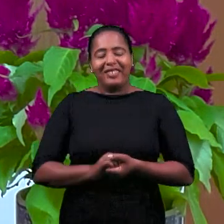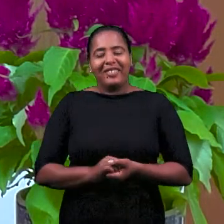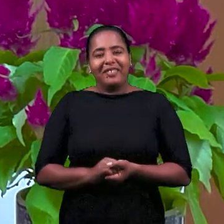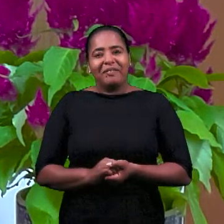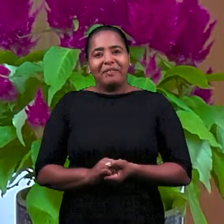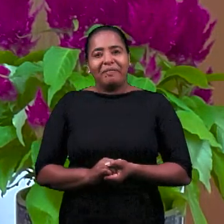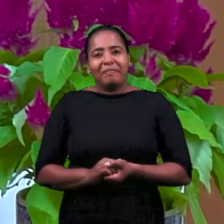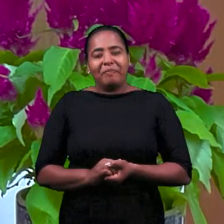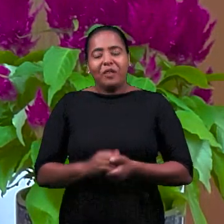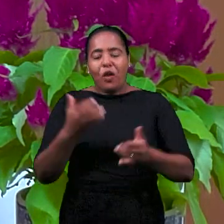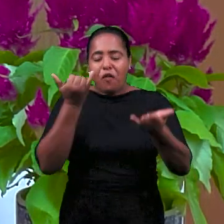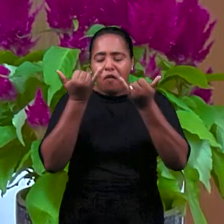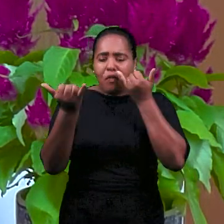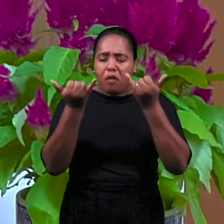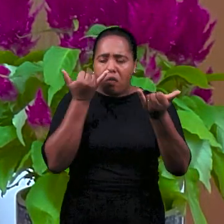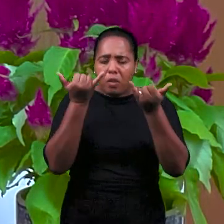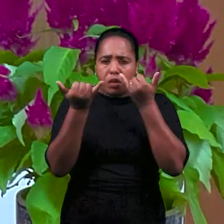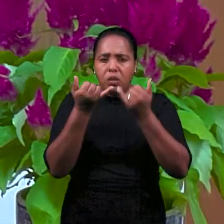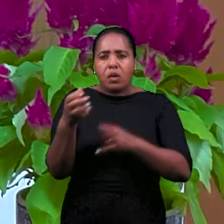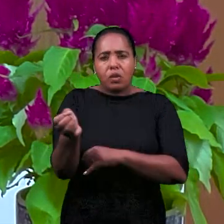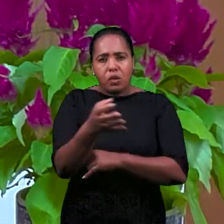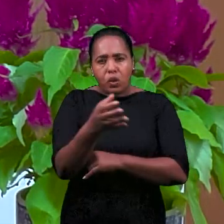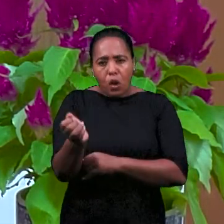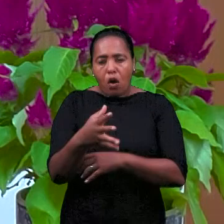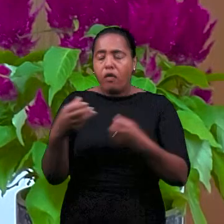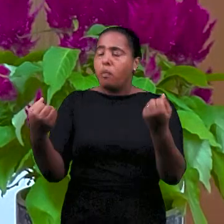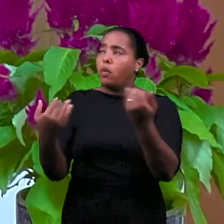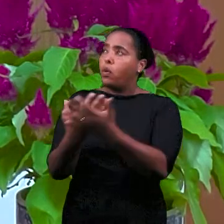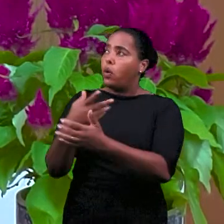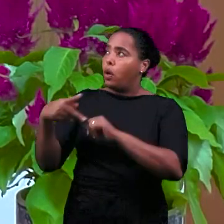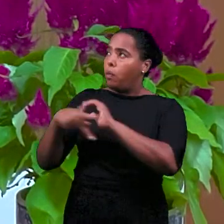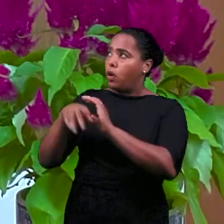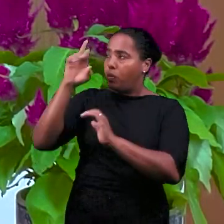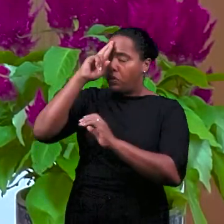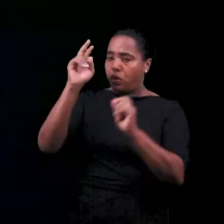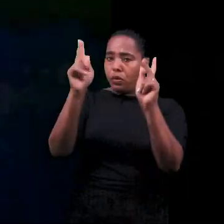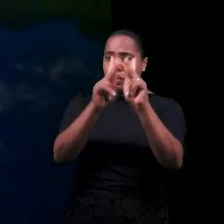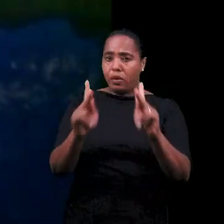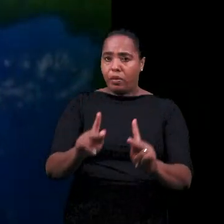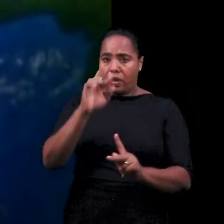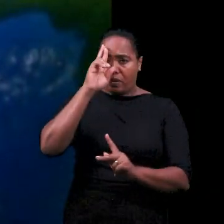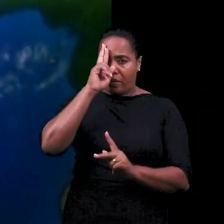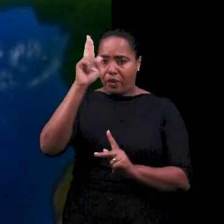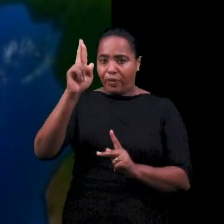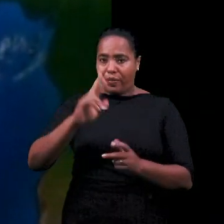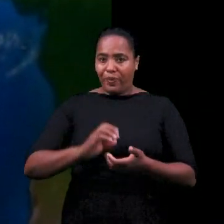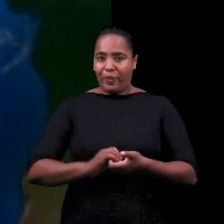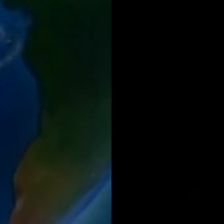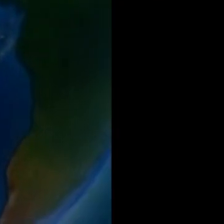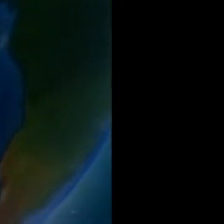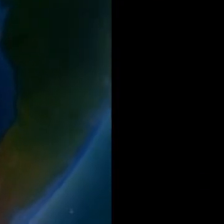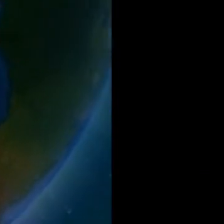продолжайте подключаться, мы будем продолжать делиться во славу Господа. Мир Божий. Мир Божий.